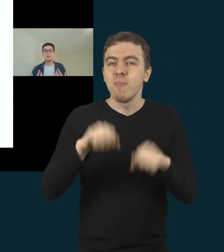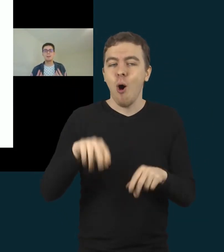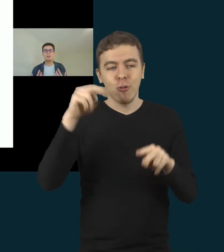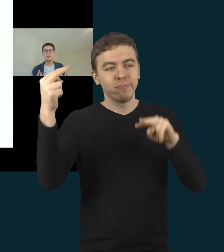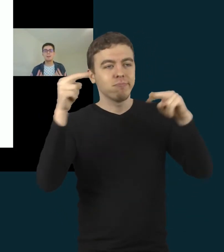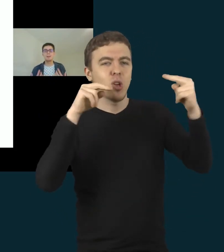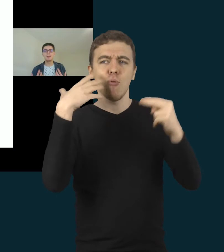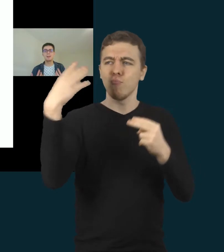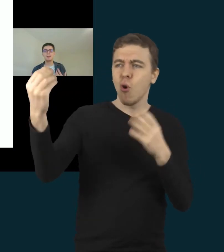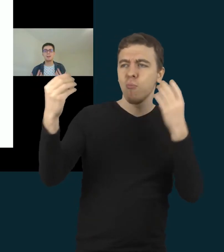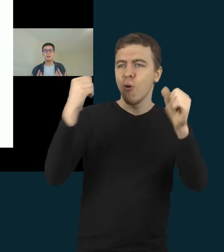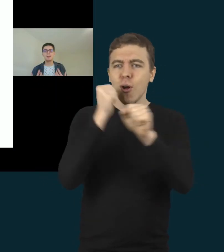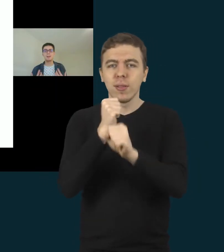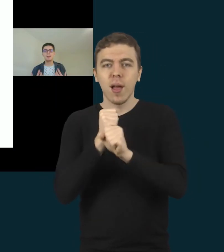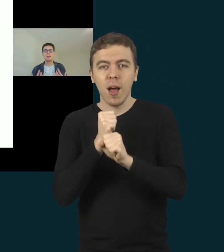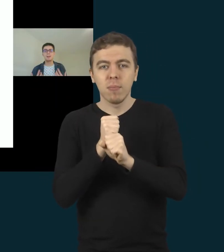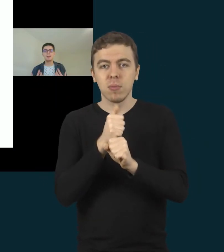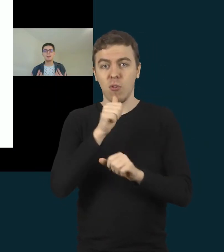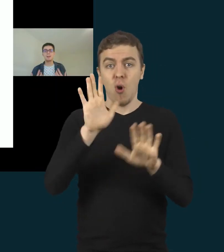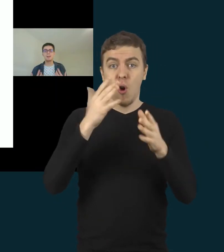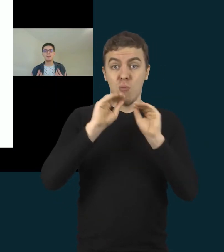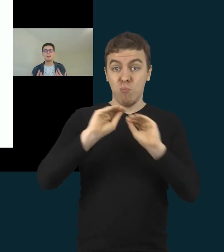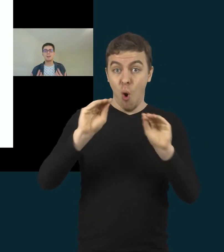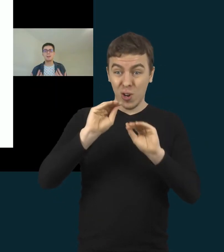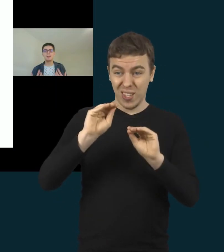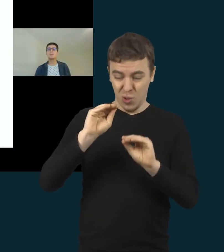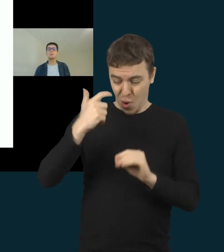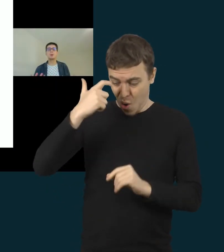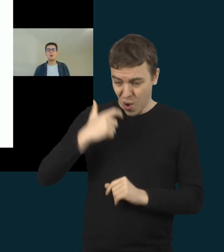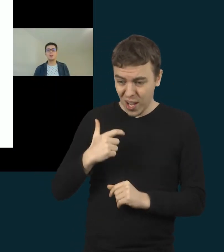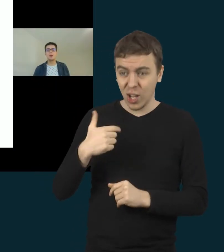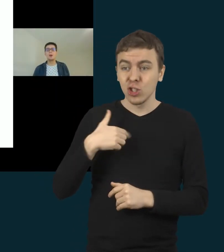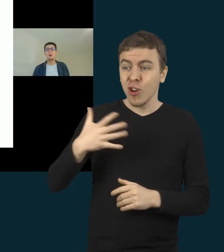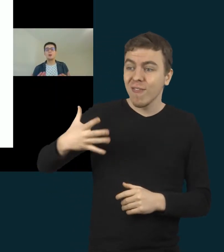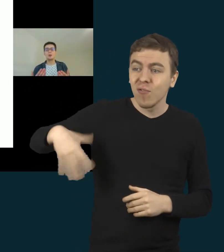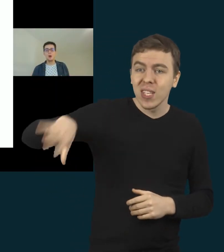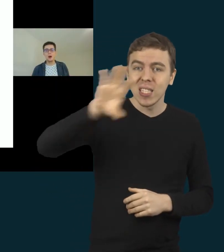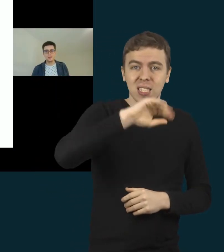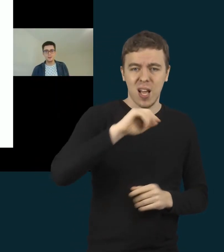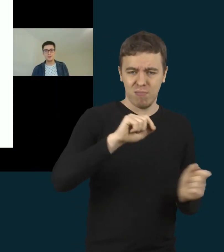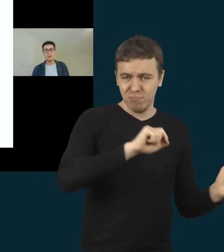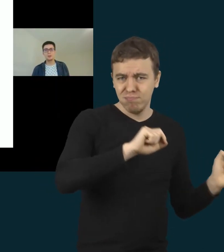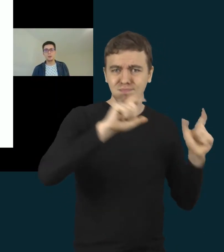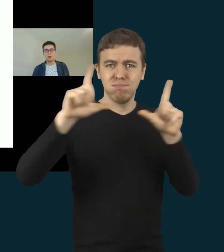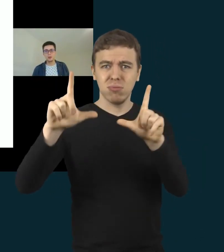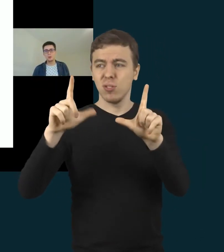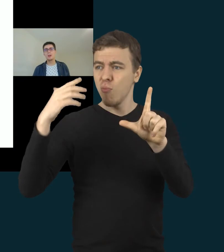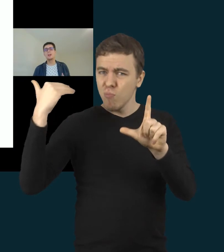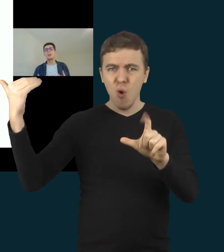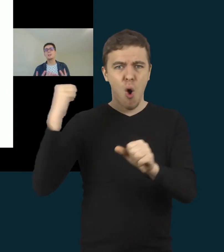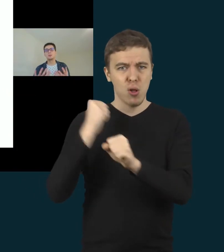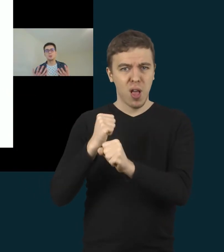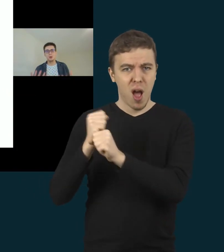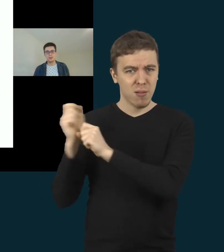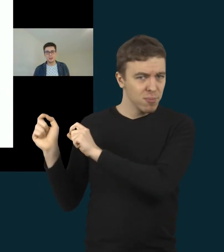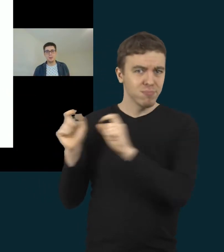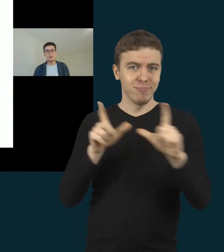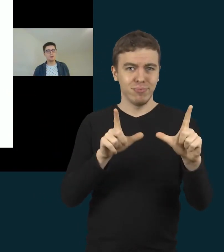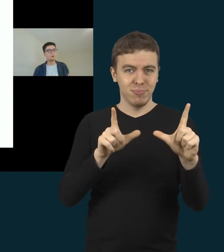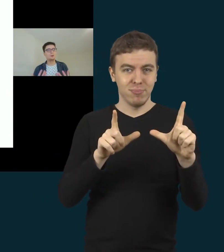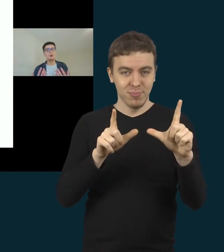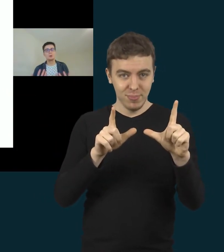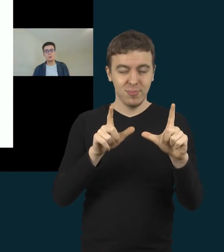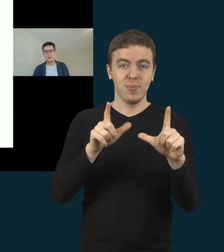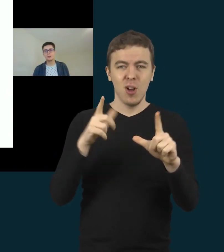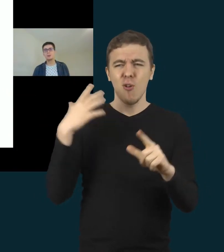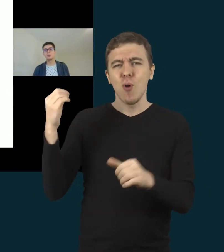pamatyti, kad va, mokytojas kompiuterio visiems rodo jo atsistą nuotrauką, su jo darbeliu,